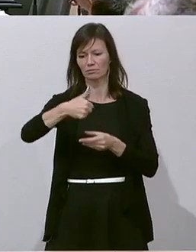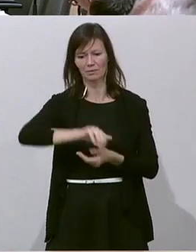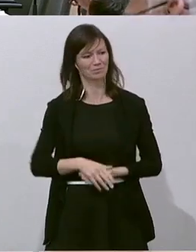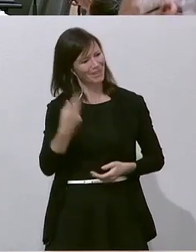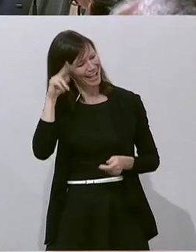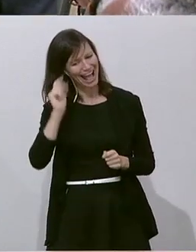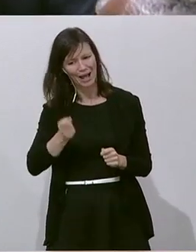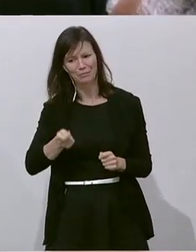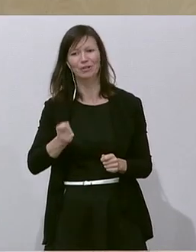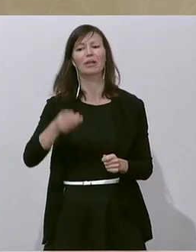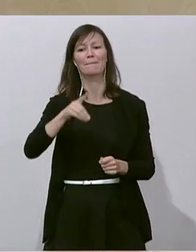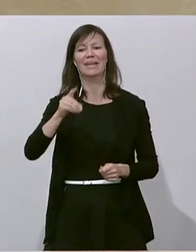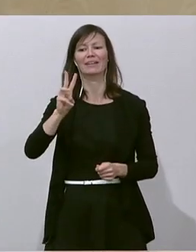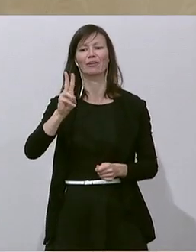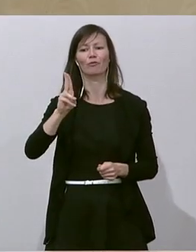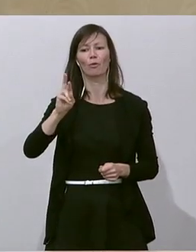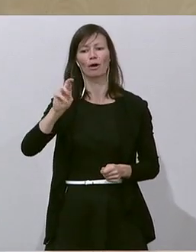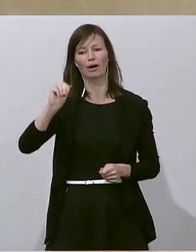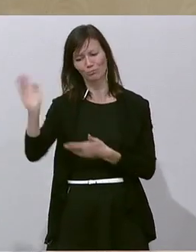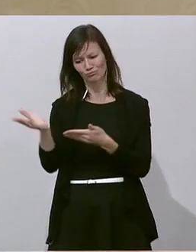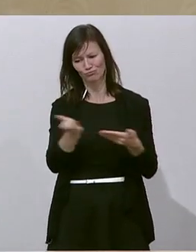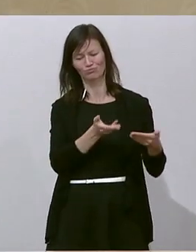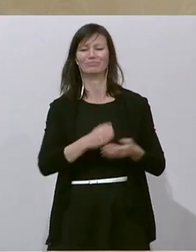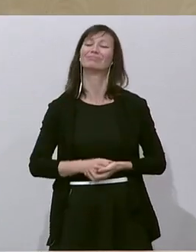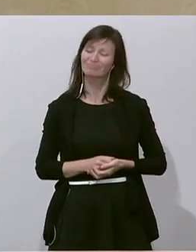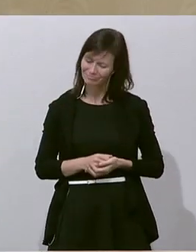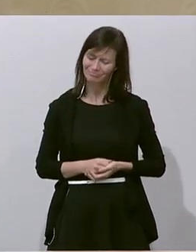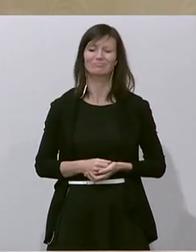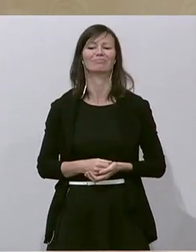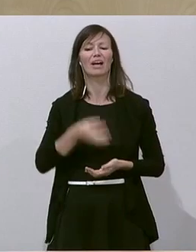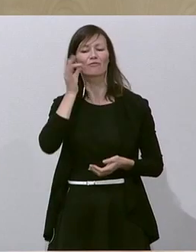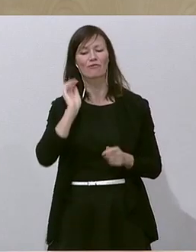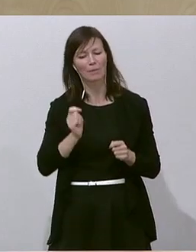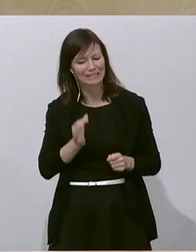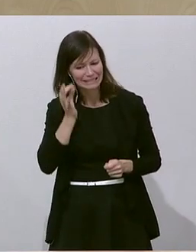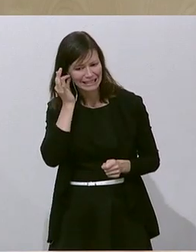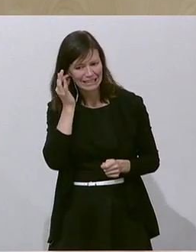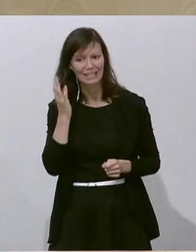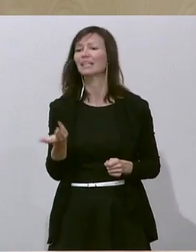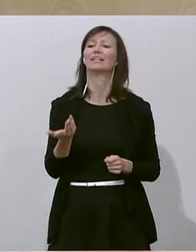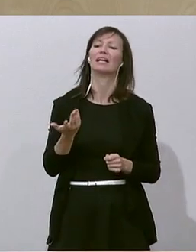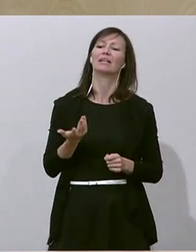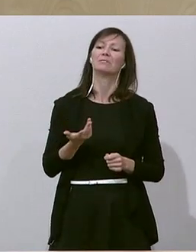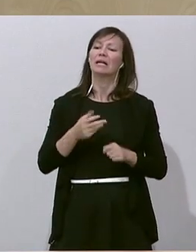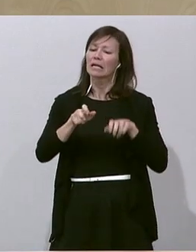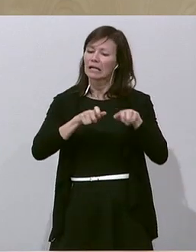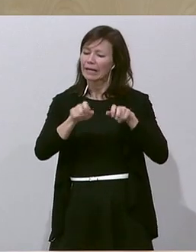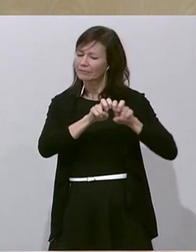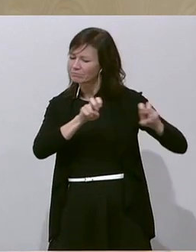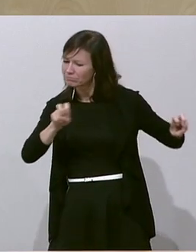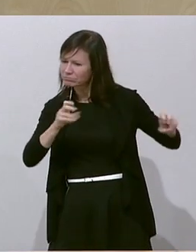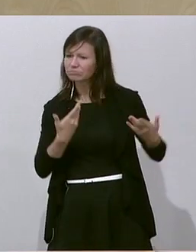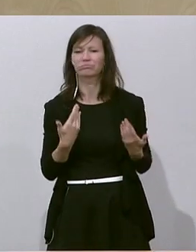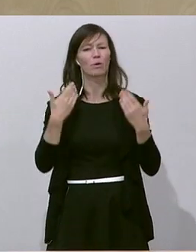Am Rednerpult steht bereits Peter Wurm von den Freiheitlichen. Regierungsbank, hohes Haus, werte Zuseher zu Hause. Ja, Herr